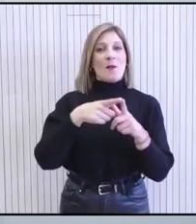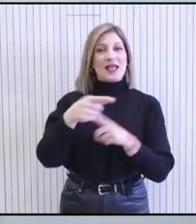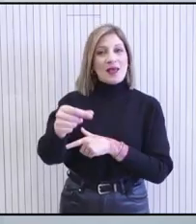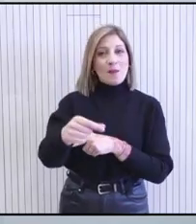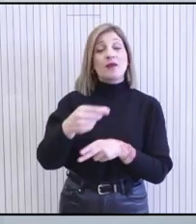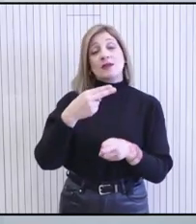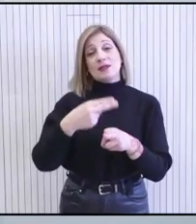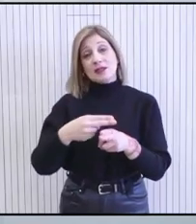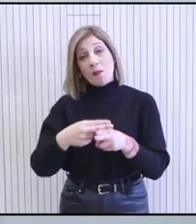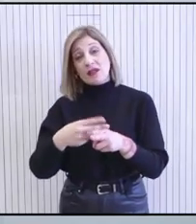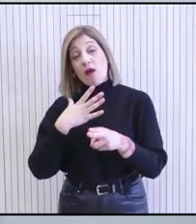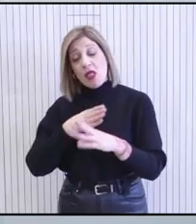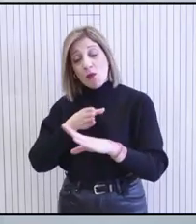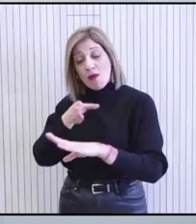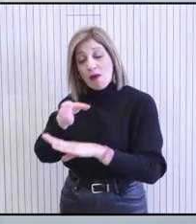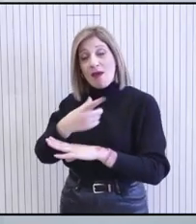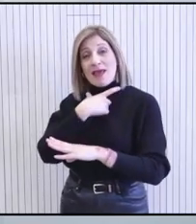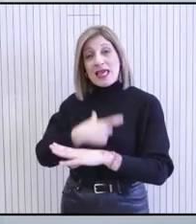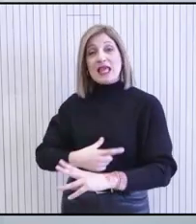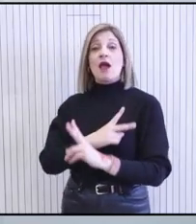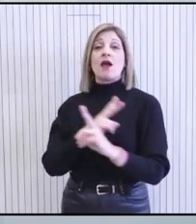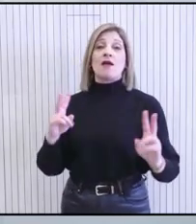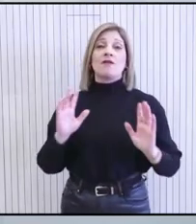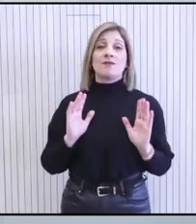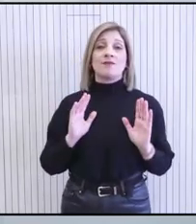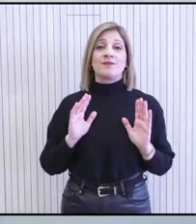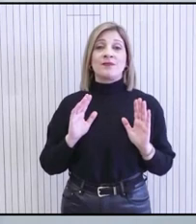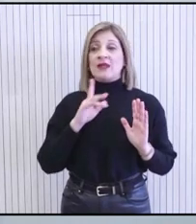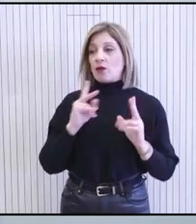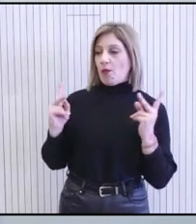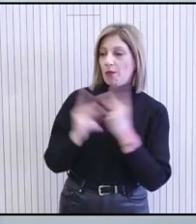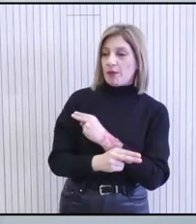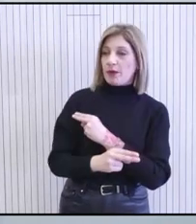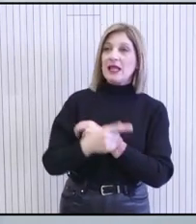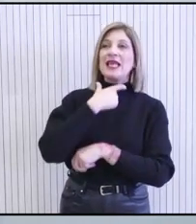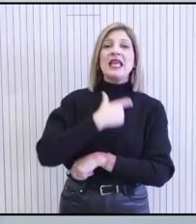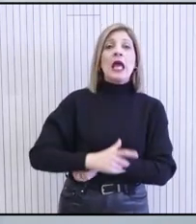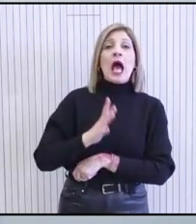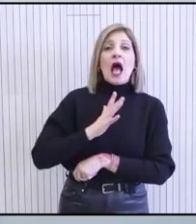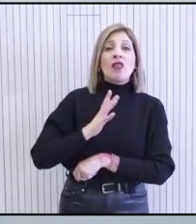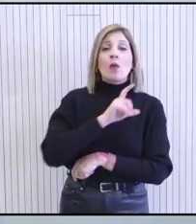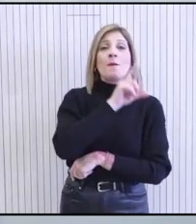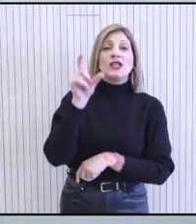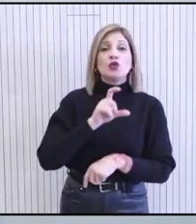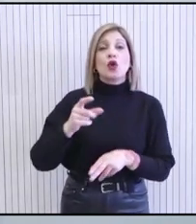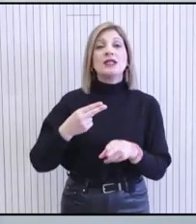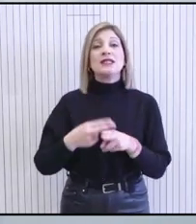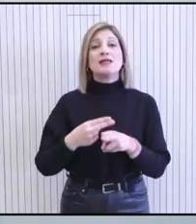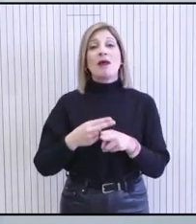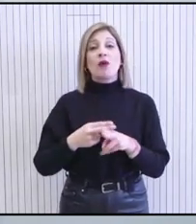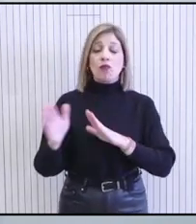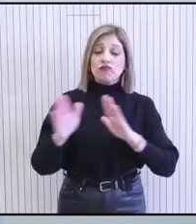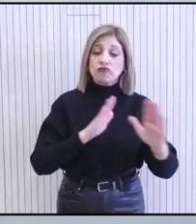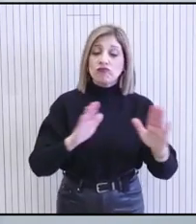υπάρχει απρόσκοπτη πρόσβαση στην υγεία. Ούτε για μία ώρα, γιατί δεν μπορεί ούτε να κοστολογηθεί η ανθρωπινή ζωή, ούτε βεβαίως μπορεί να επιτραπεί